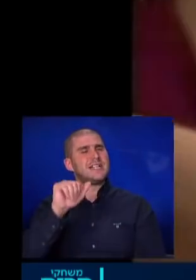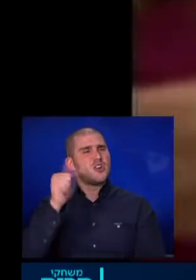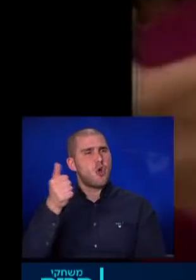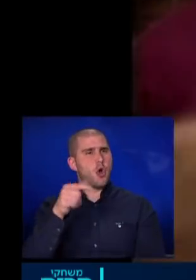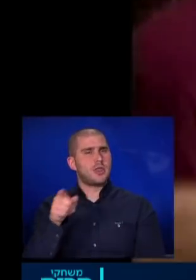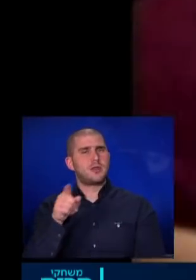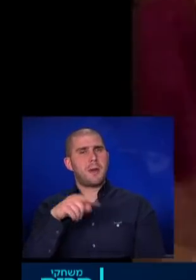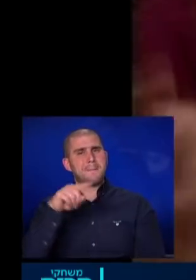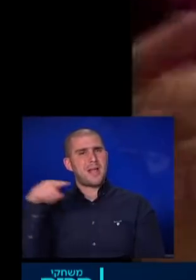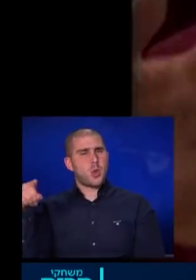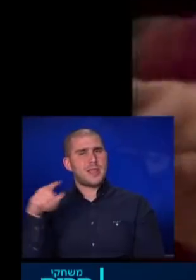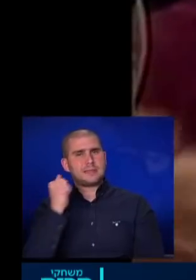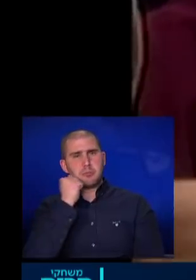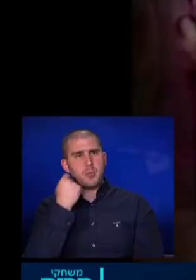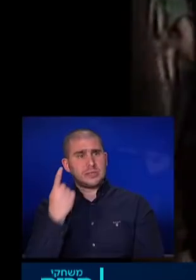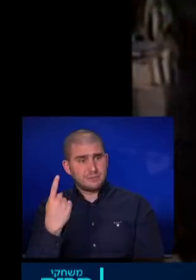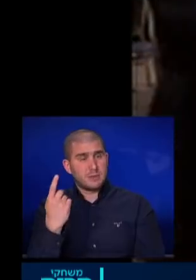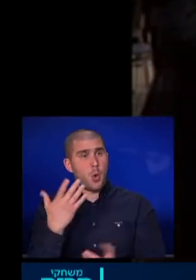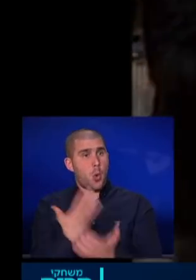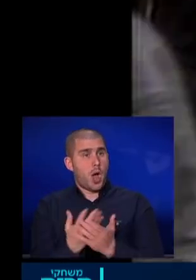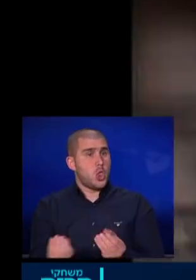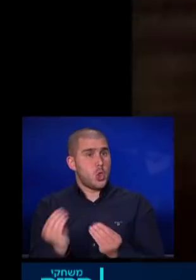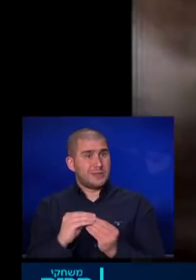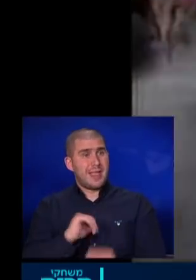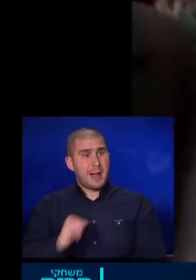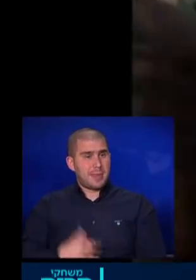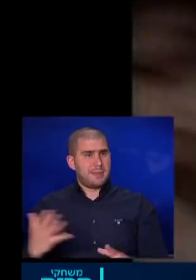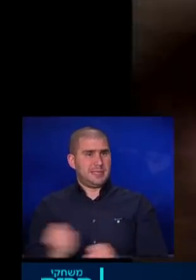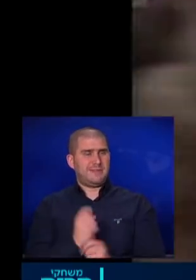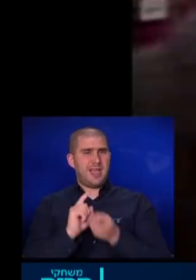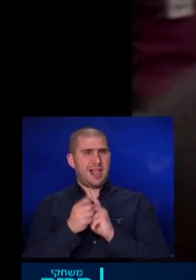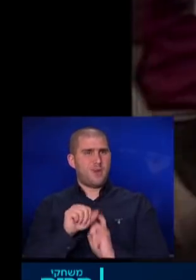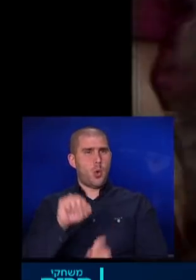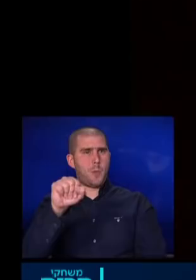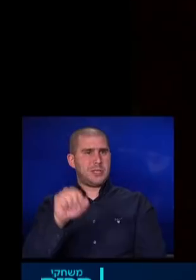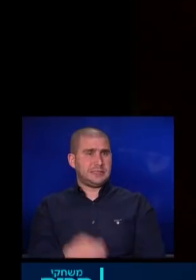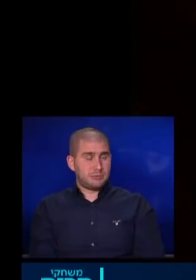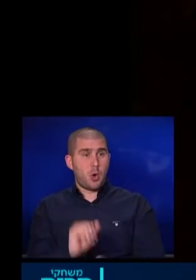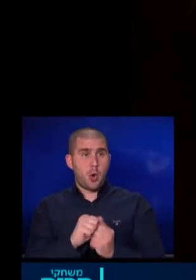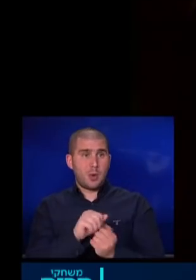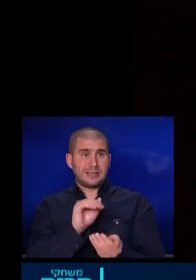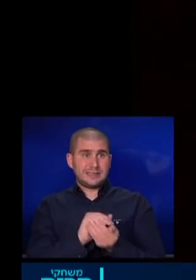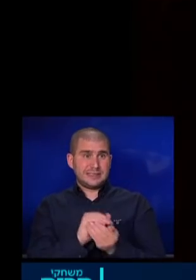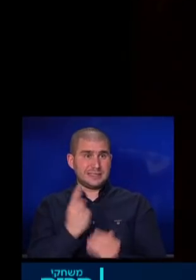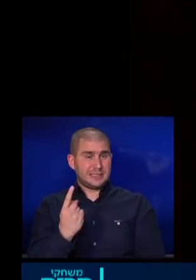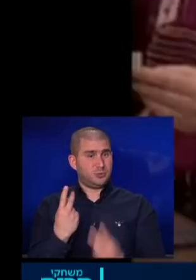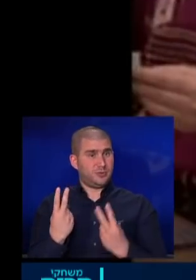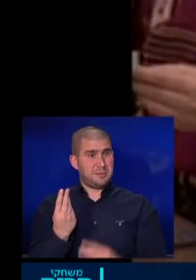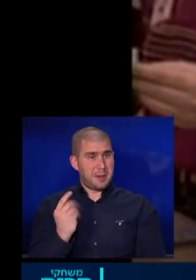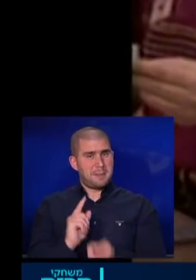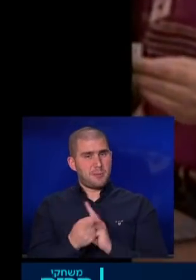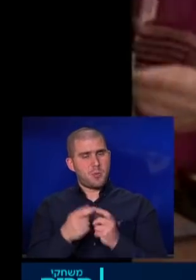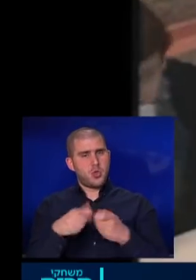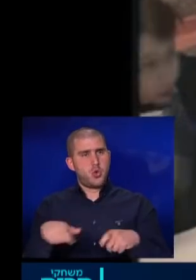של מקדונלדס במוסקבה עוד הוכחה שהקפיטליזם ניצח ואיך להפתח קומוניזם או קציצה לכל כיס במקום